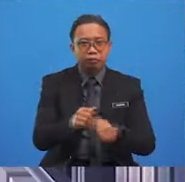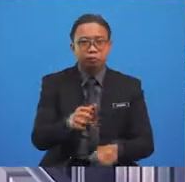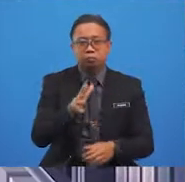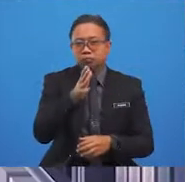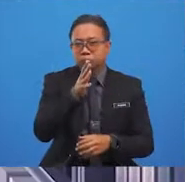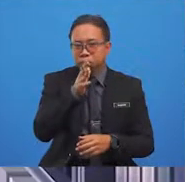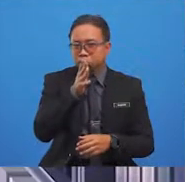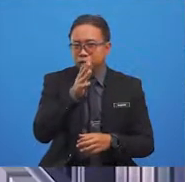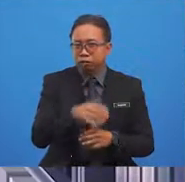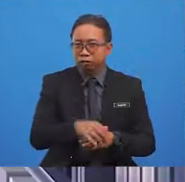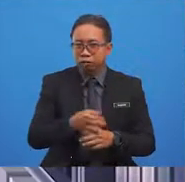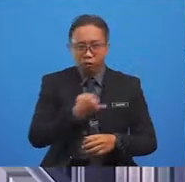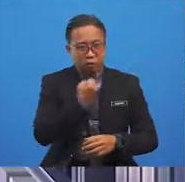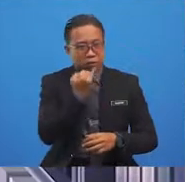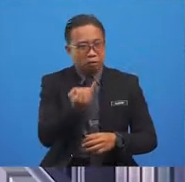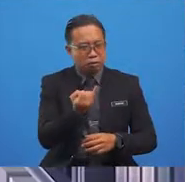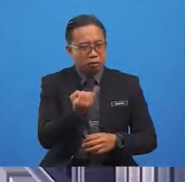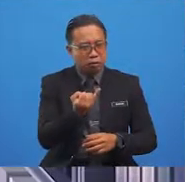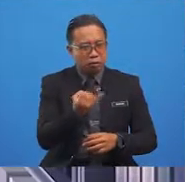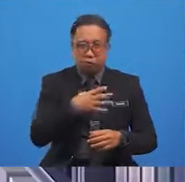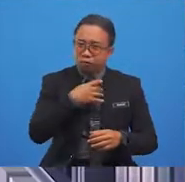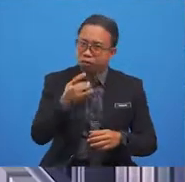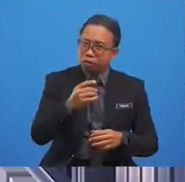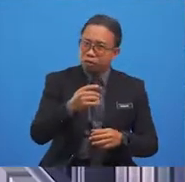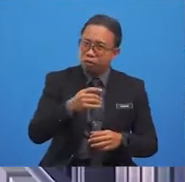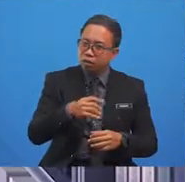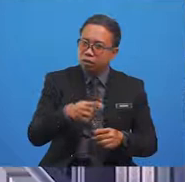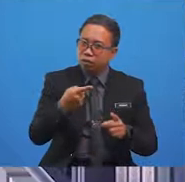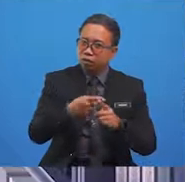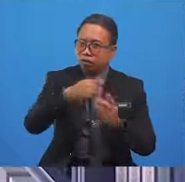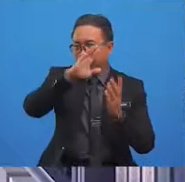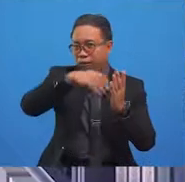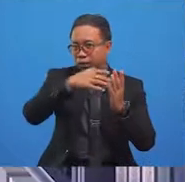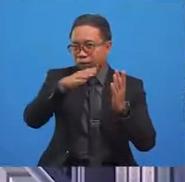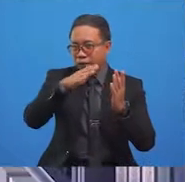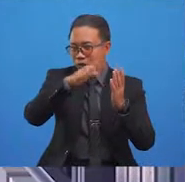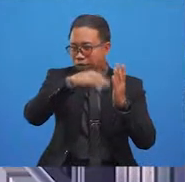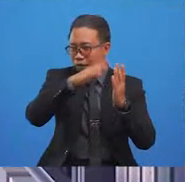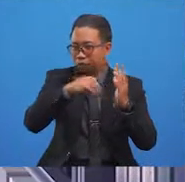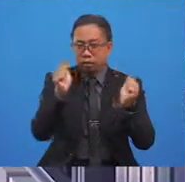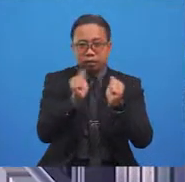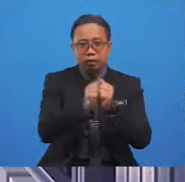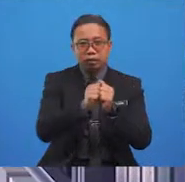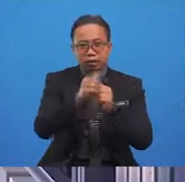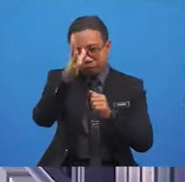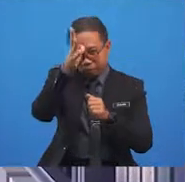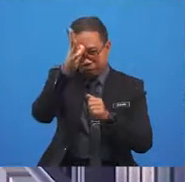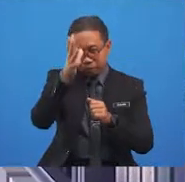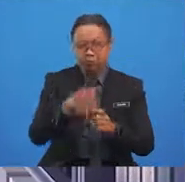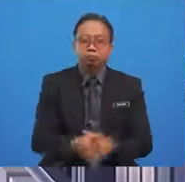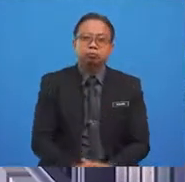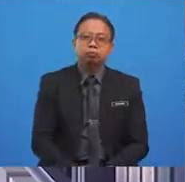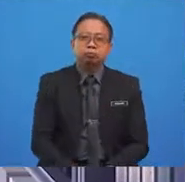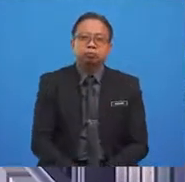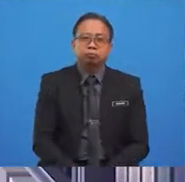She enjoys reading with her mother and she loves painting with her father. Now, you are